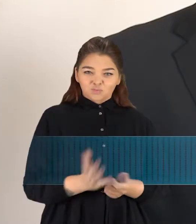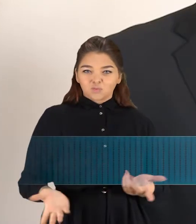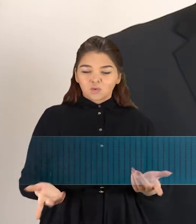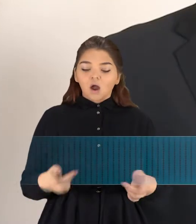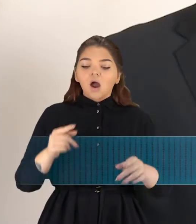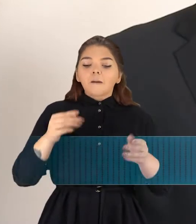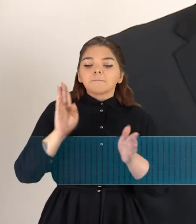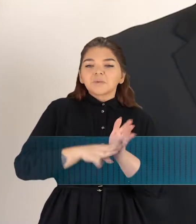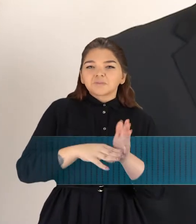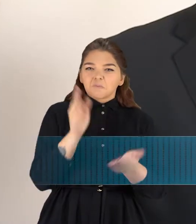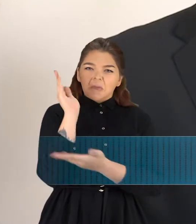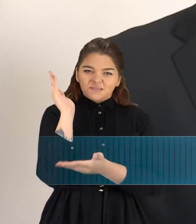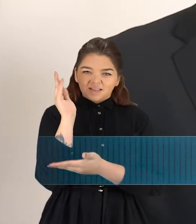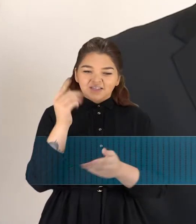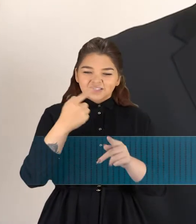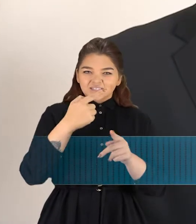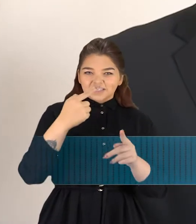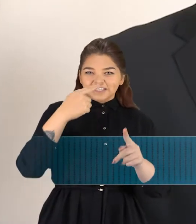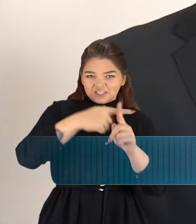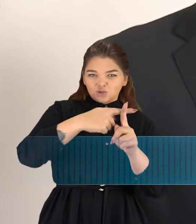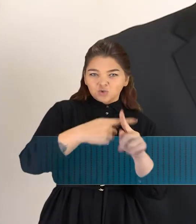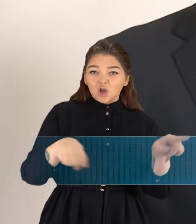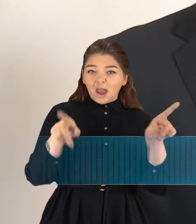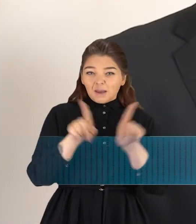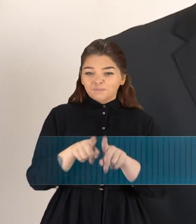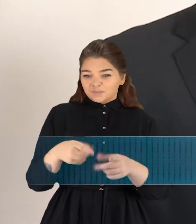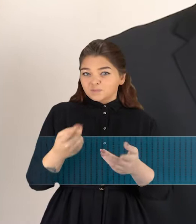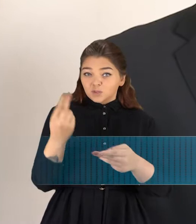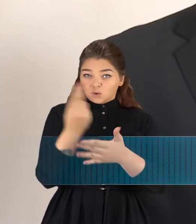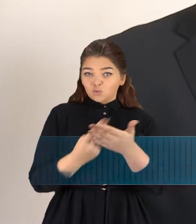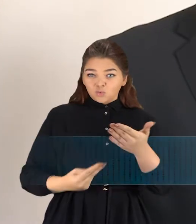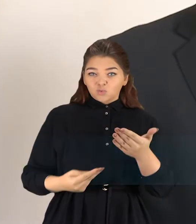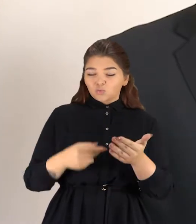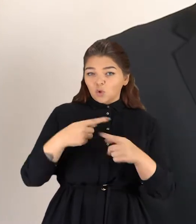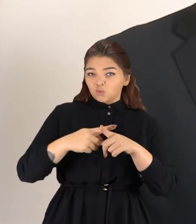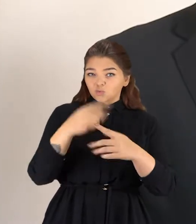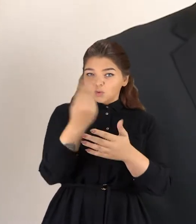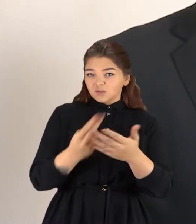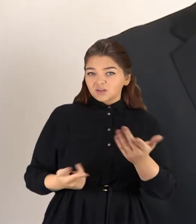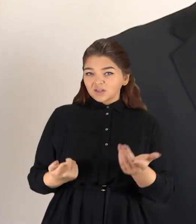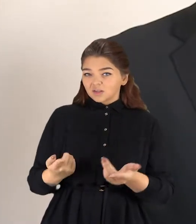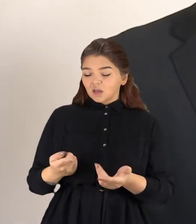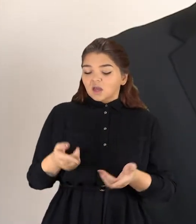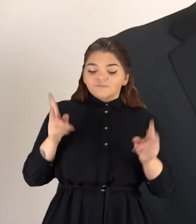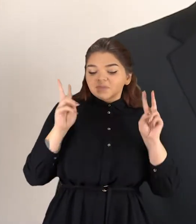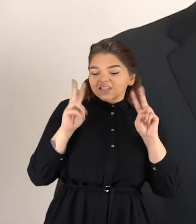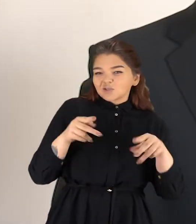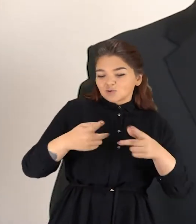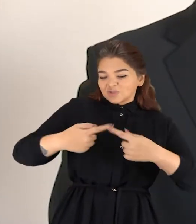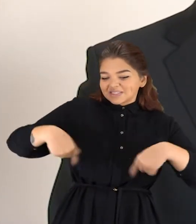medinis iš dviejų pagaliukų. Tai jautau to dailį ar dar ne? Aš žinokite, nelabai aš tos ryties